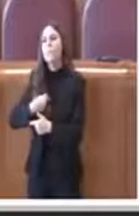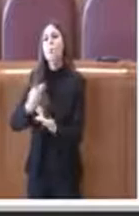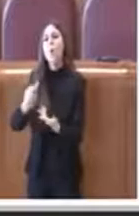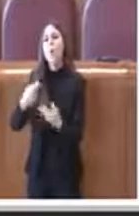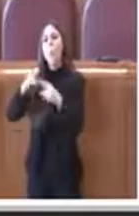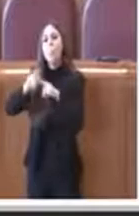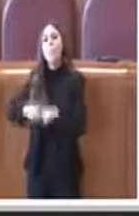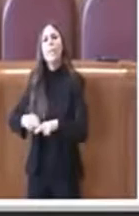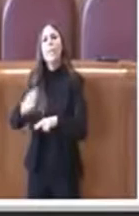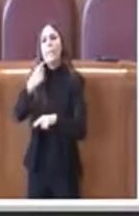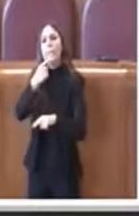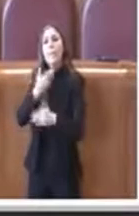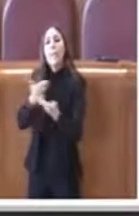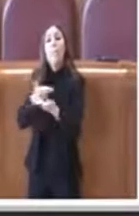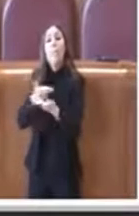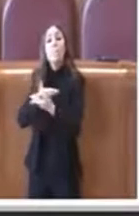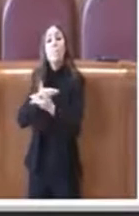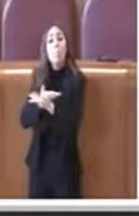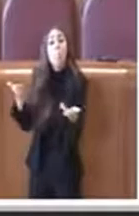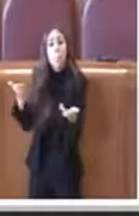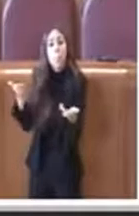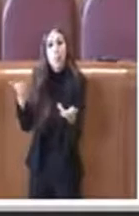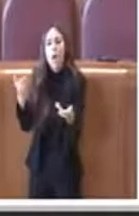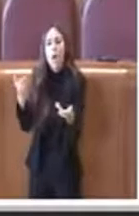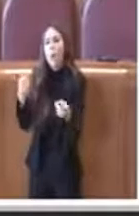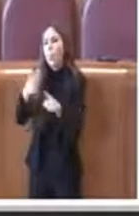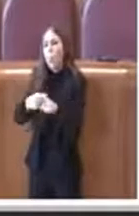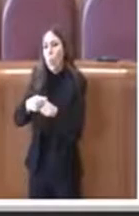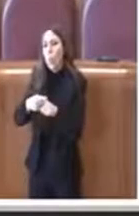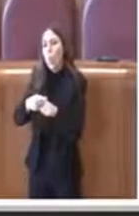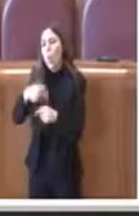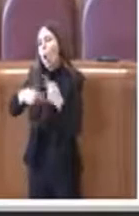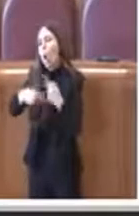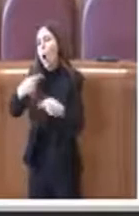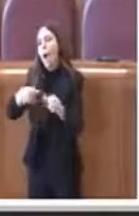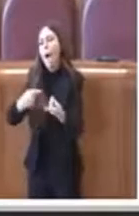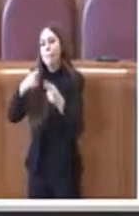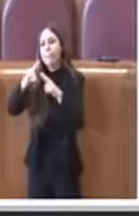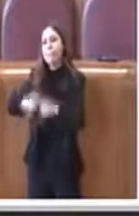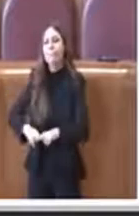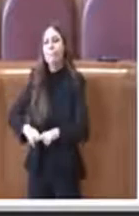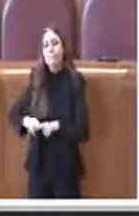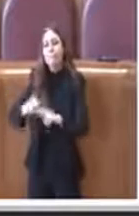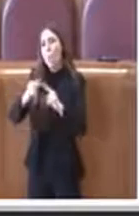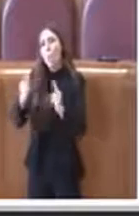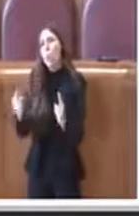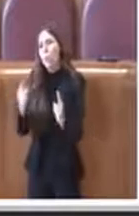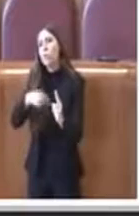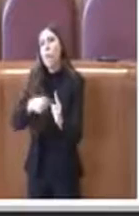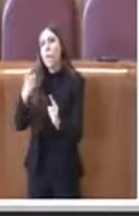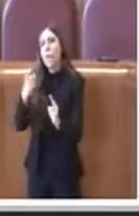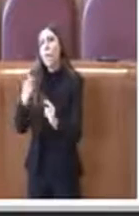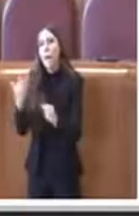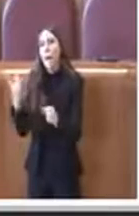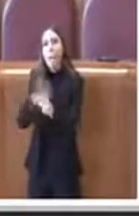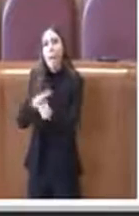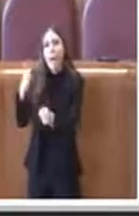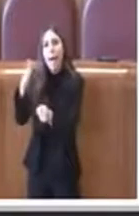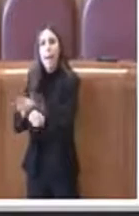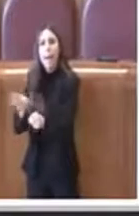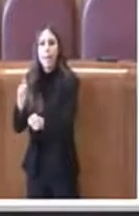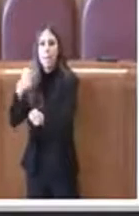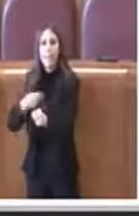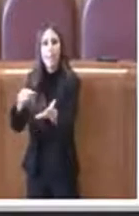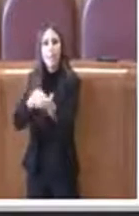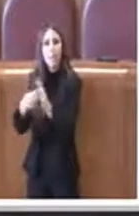pubblica e abbiamo continuato a tutelare e abbiamo stiamo risanando i conti nonostante tutte le difficoltà anche